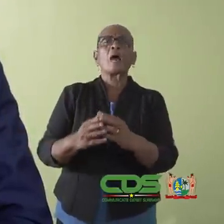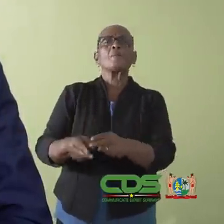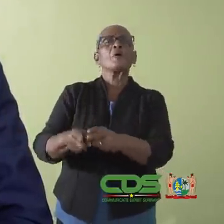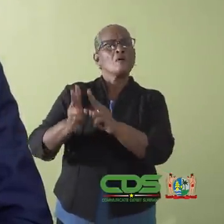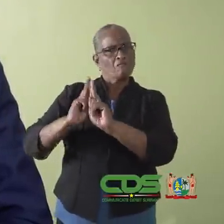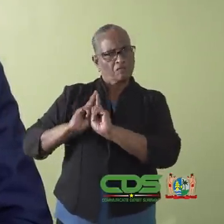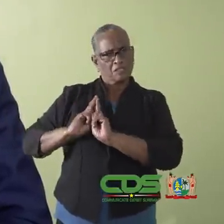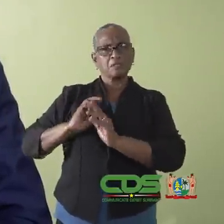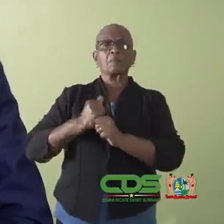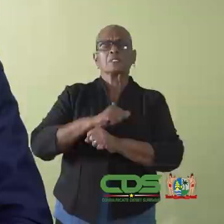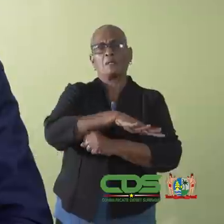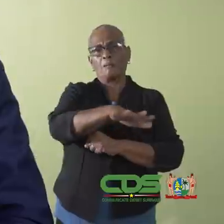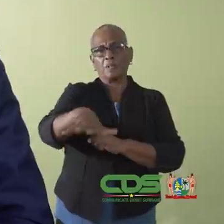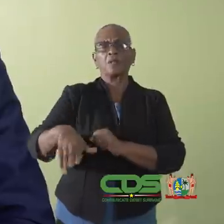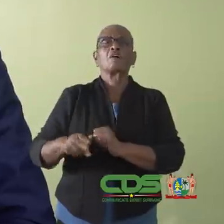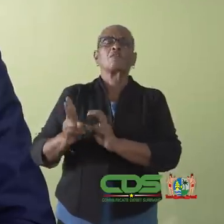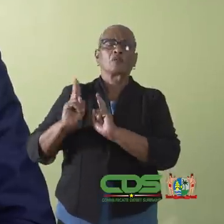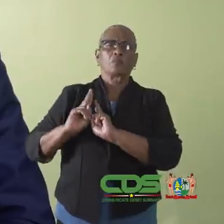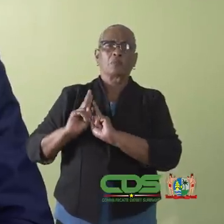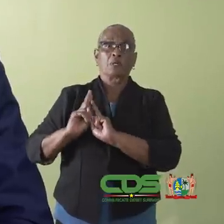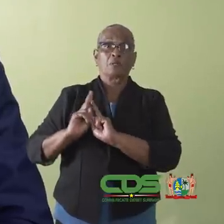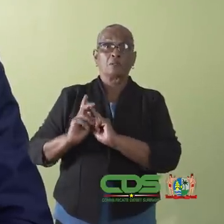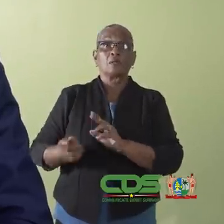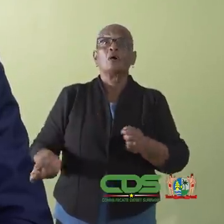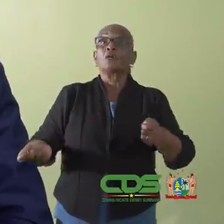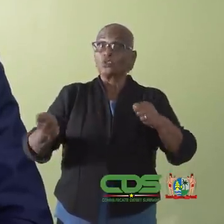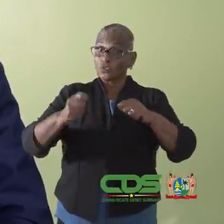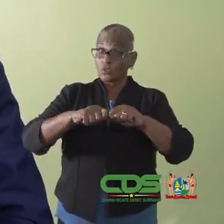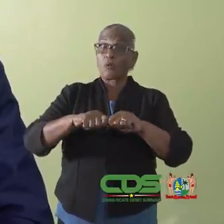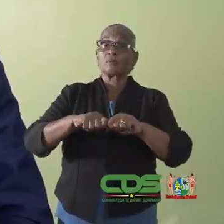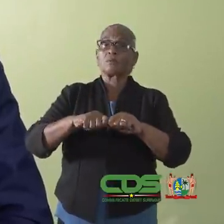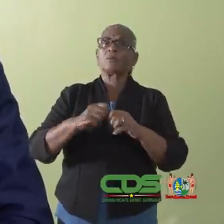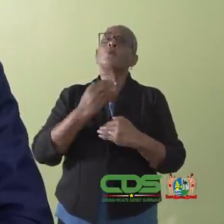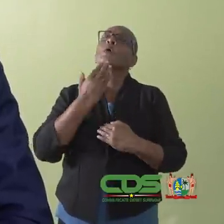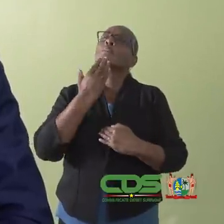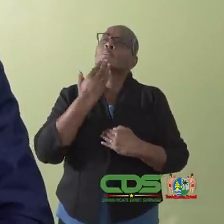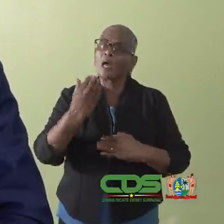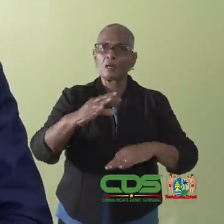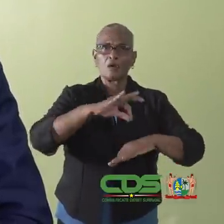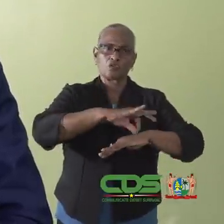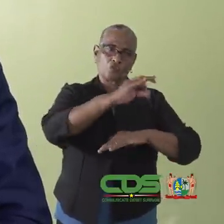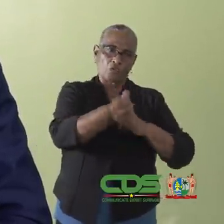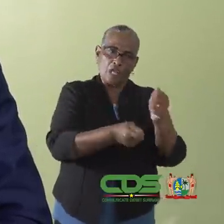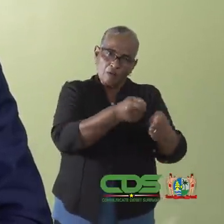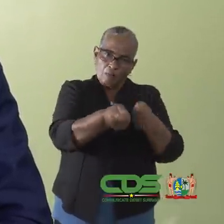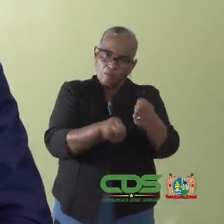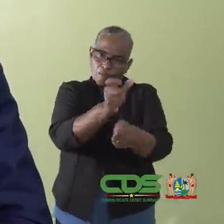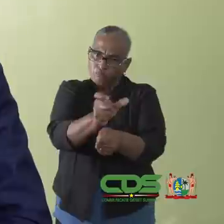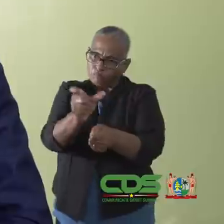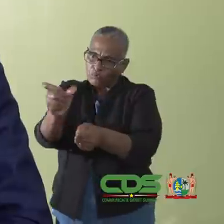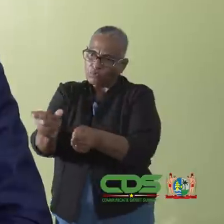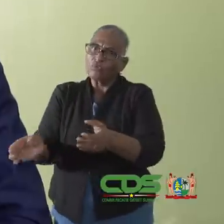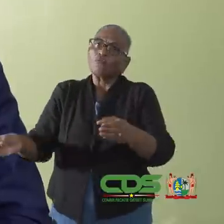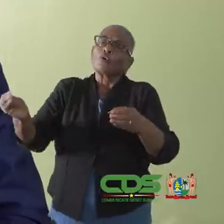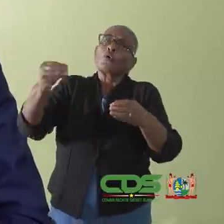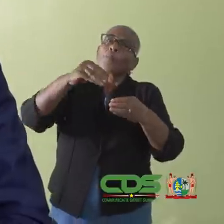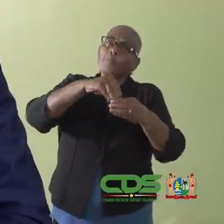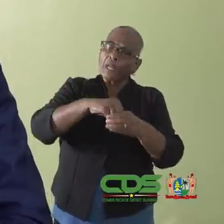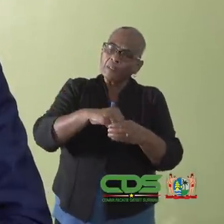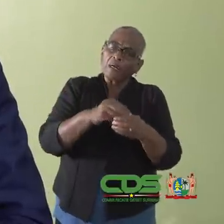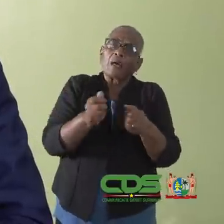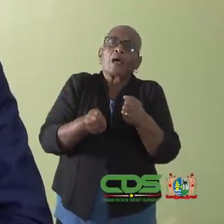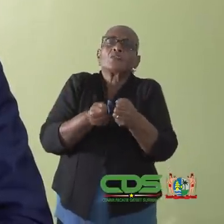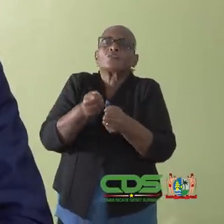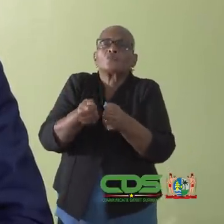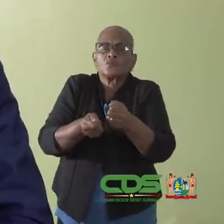een gezamenlijke maatschappelijke verantwoordelijkheid. Tot slot danken wij de gezondheidswerkers voor hun